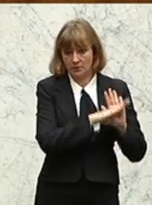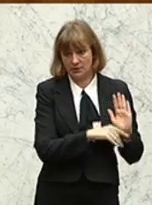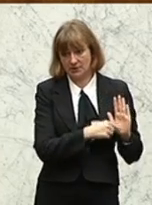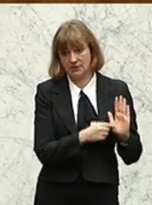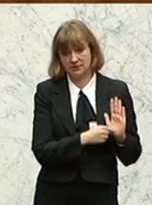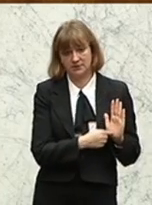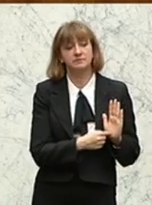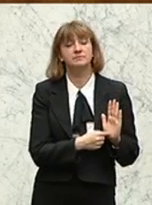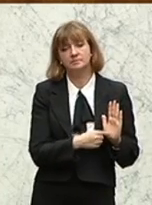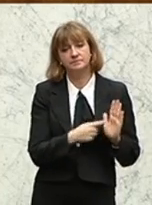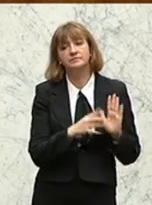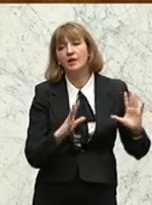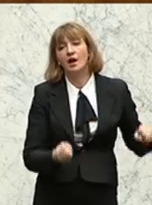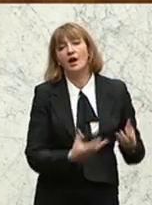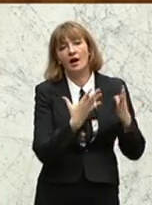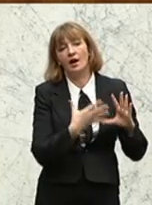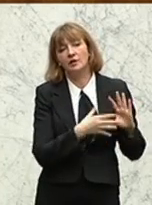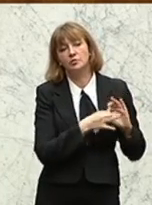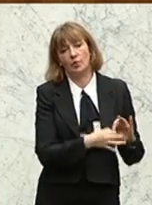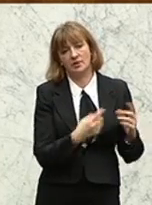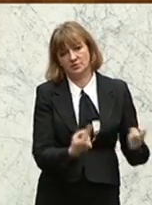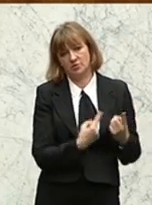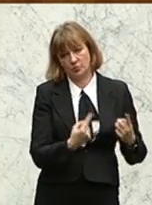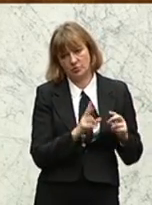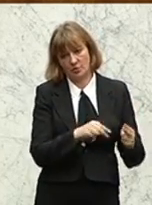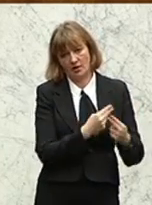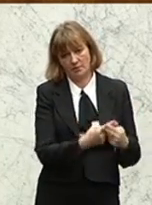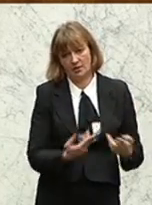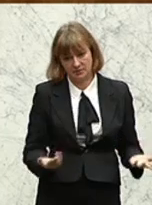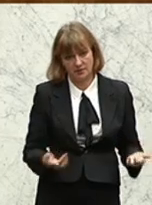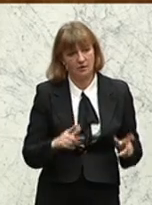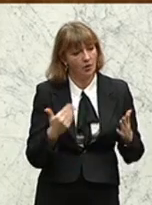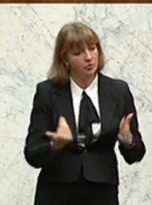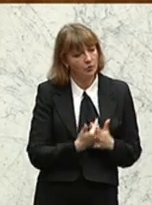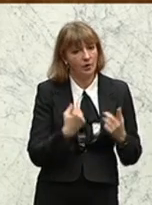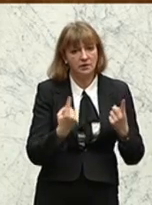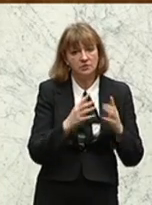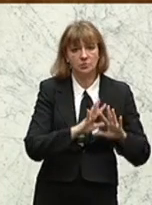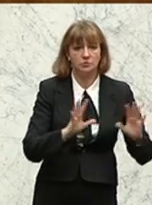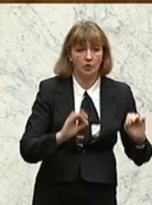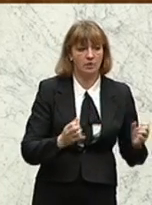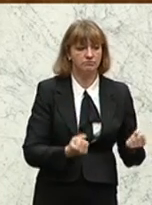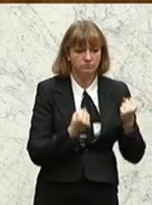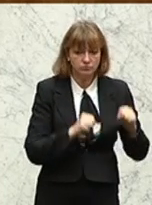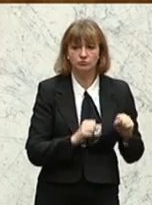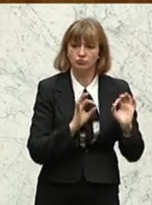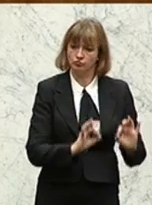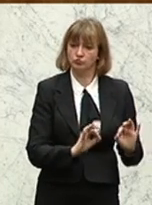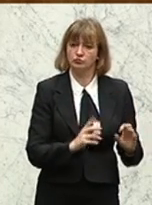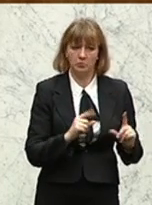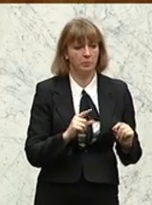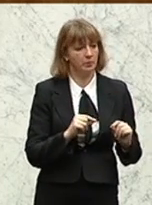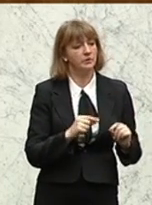auf aktuelle Gegebenheiten angepasst werden und auf neue Beine gestellt werden. Ein sehr richtiger Ansatz.